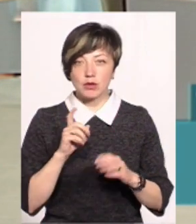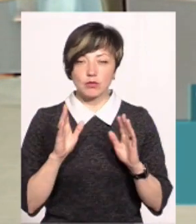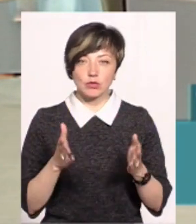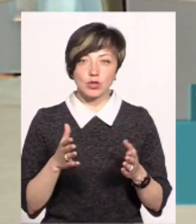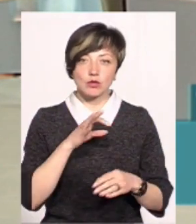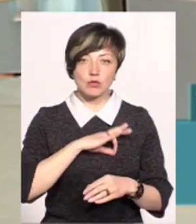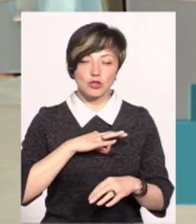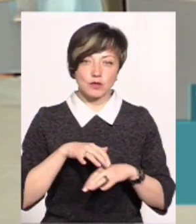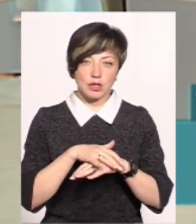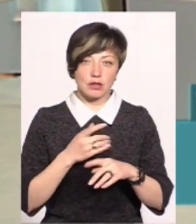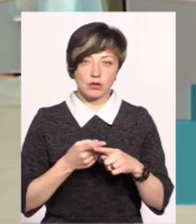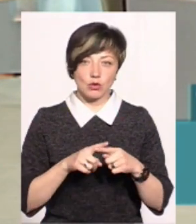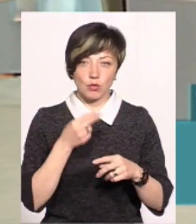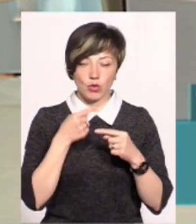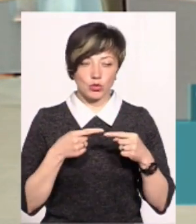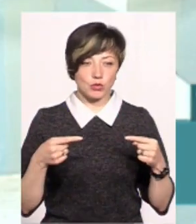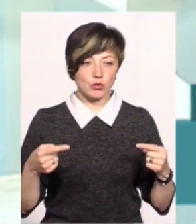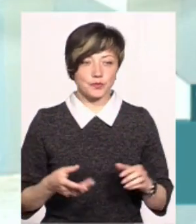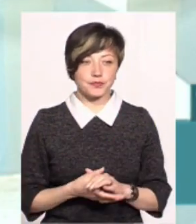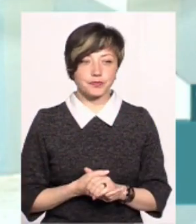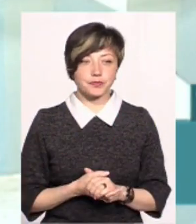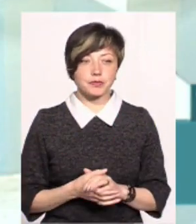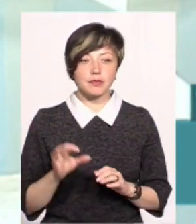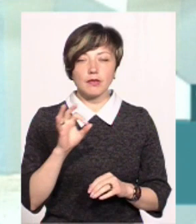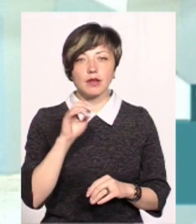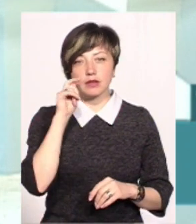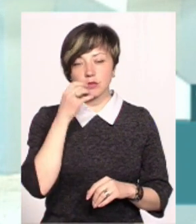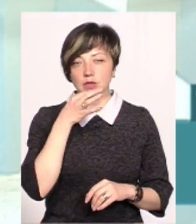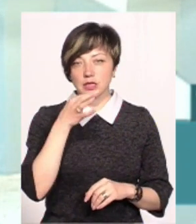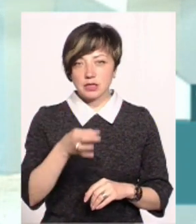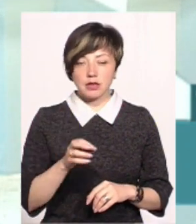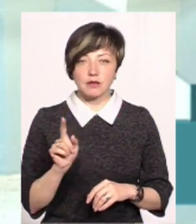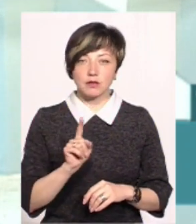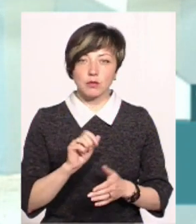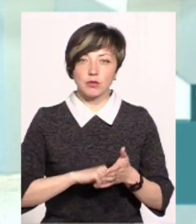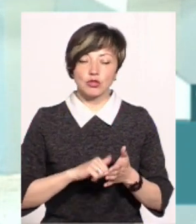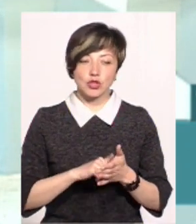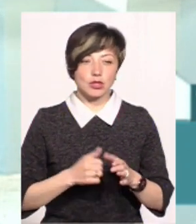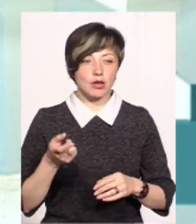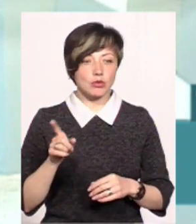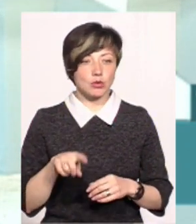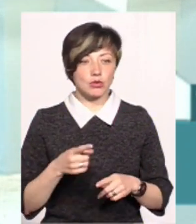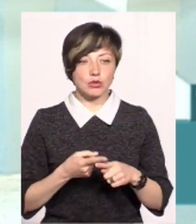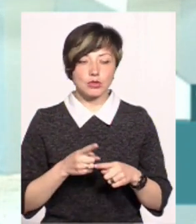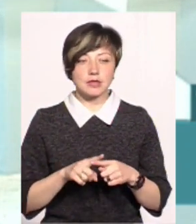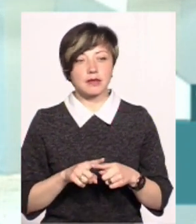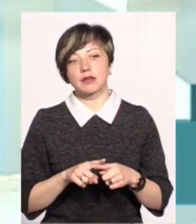буде споживчий ринок цього продукції. Про цибулю, звісно, сказав, тут більше все ж таки причина того, що це